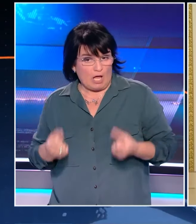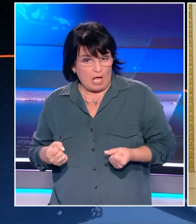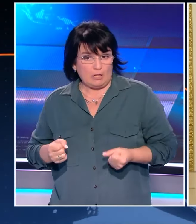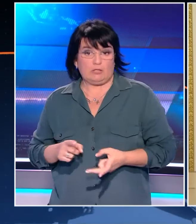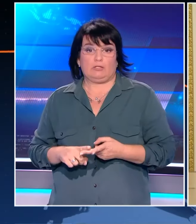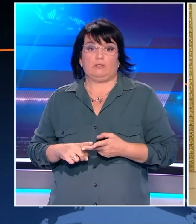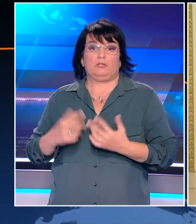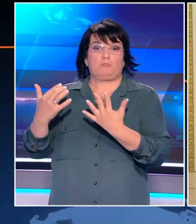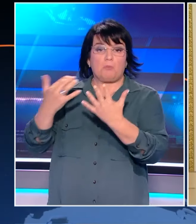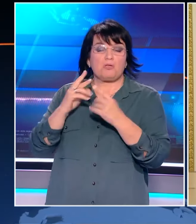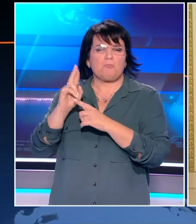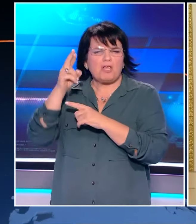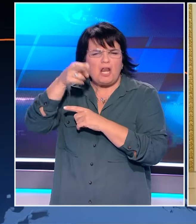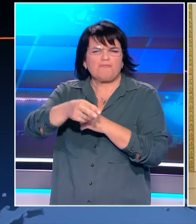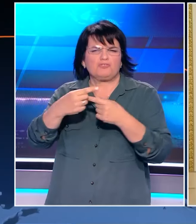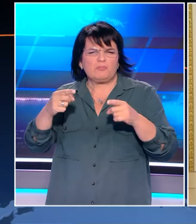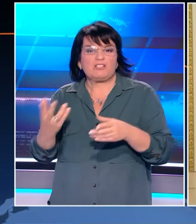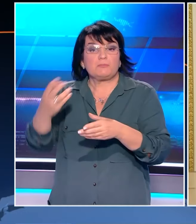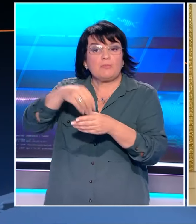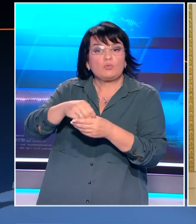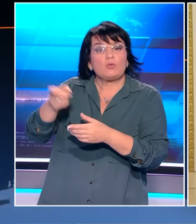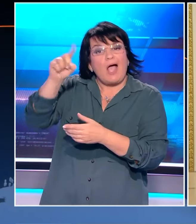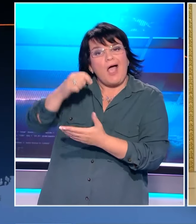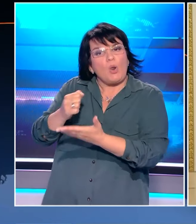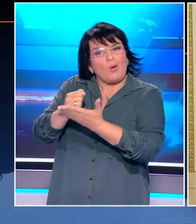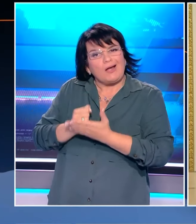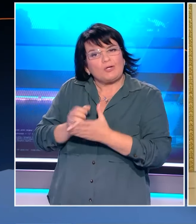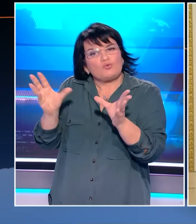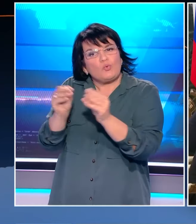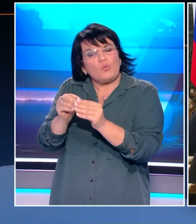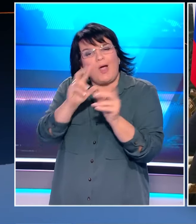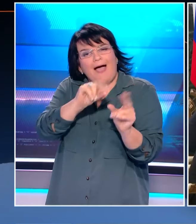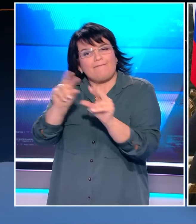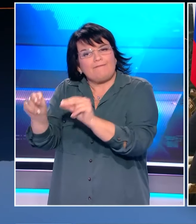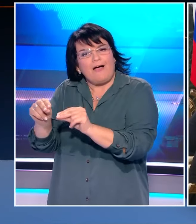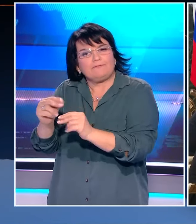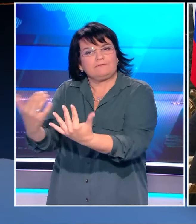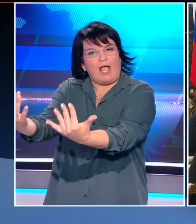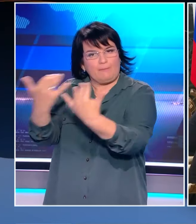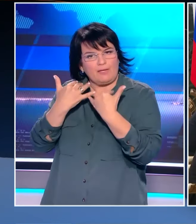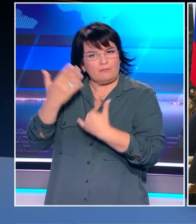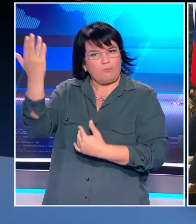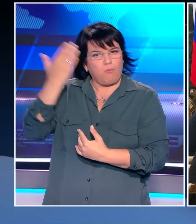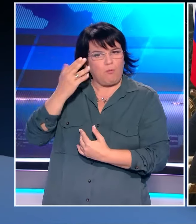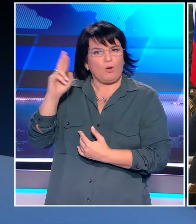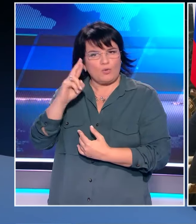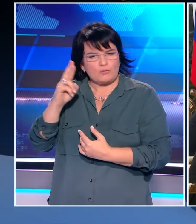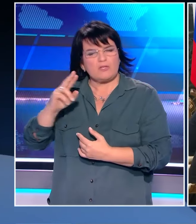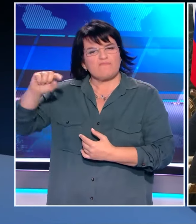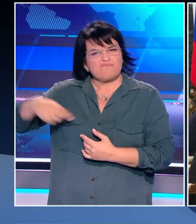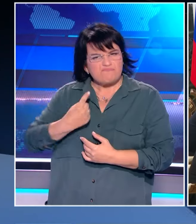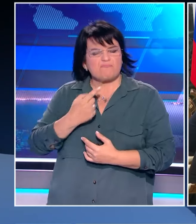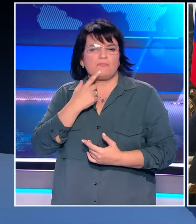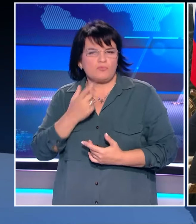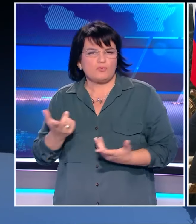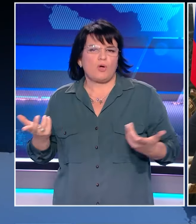но с участием или при поддержке ядерного государства, предлагается рассматривать как их совместное